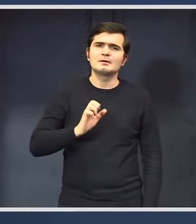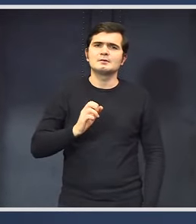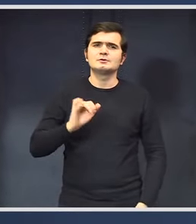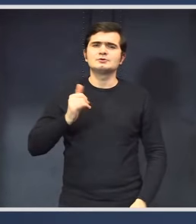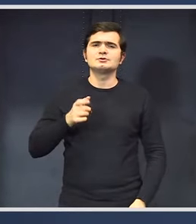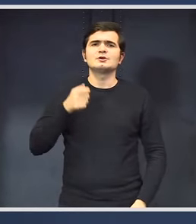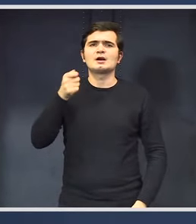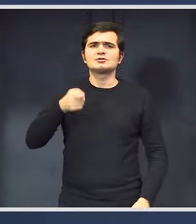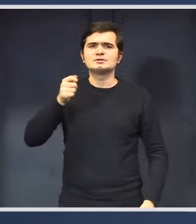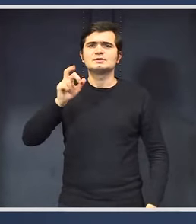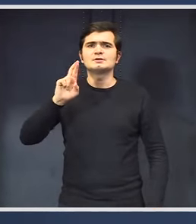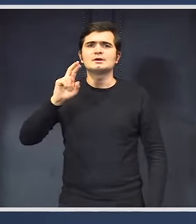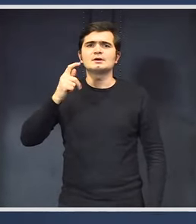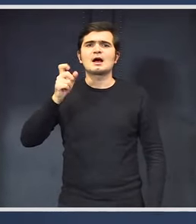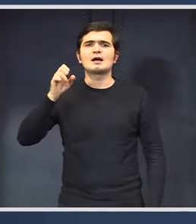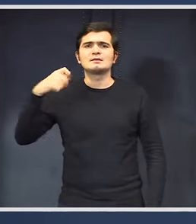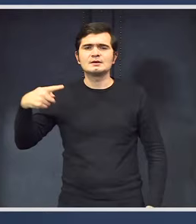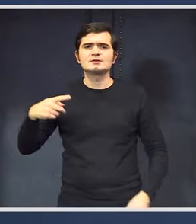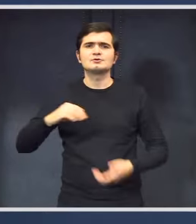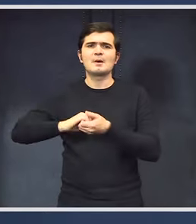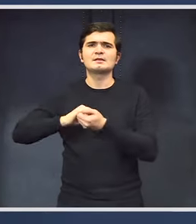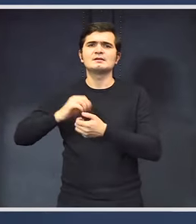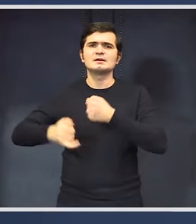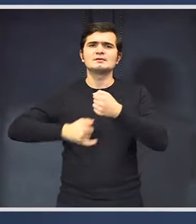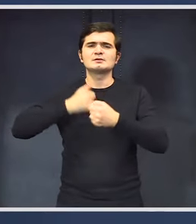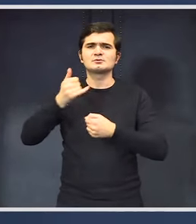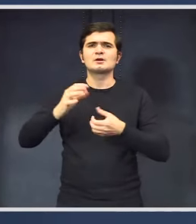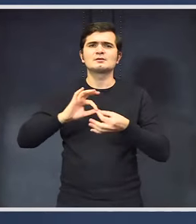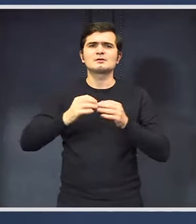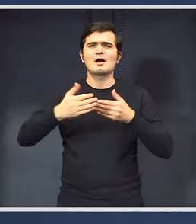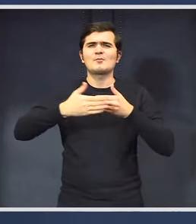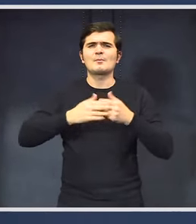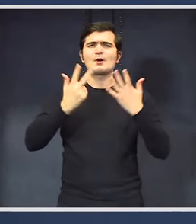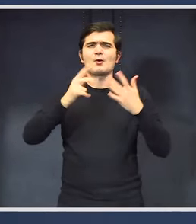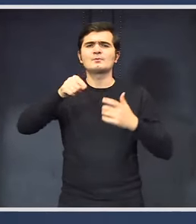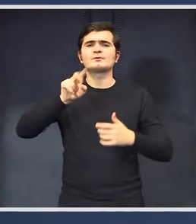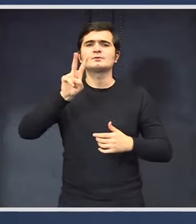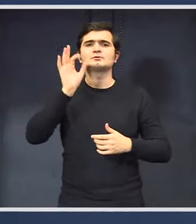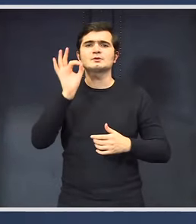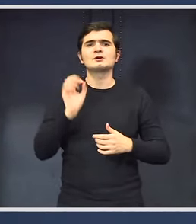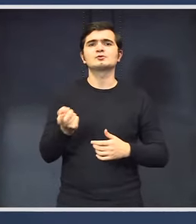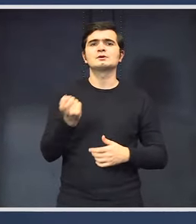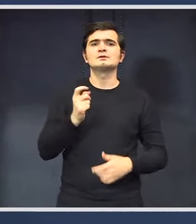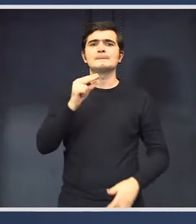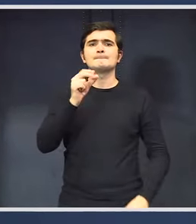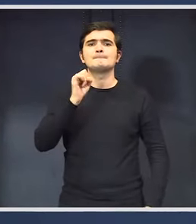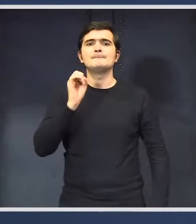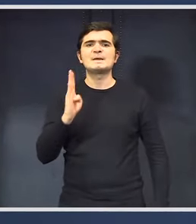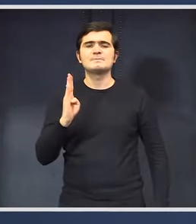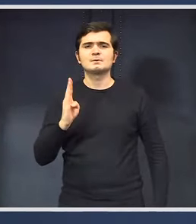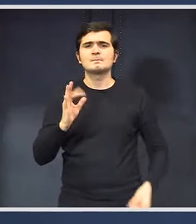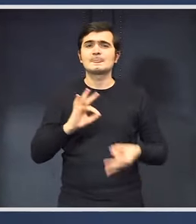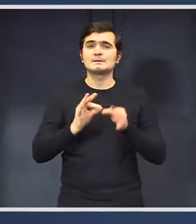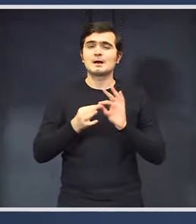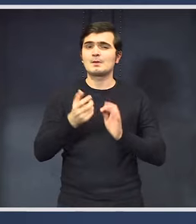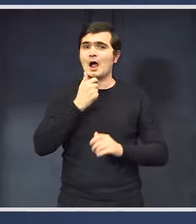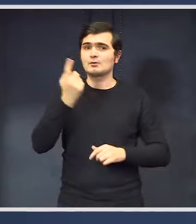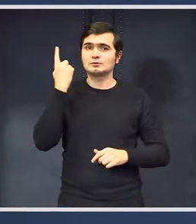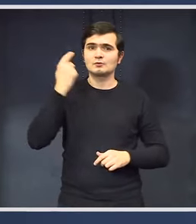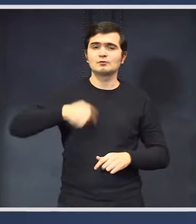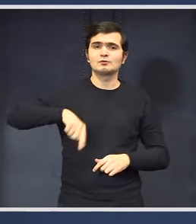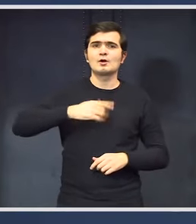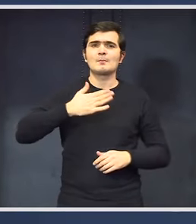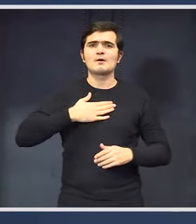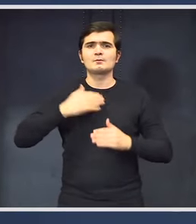Agenția de Rating și Partenerii Internaționale, de aproape 8,2% din PIB. Ceea ce înseamnă că anul trecut am avut un deficit